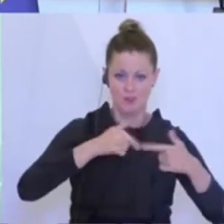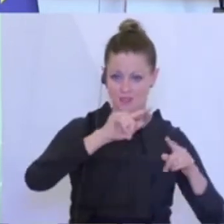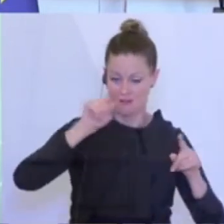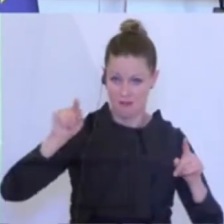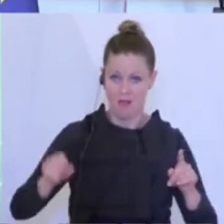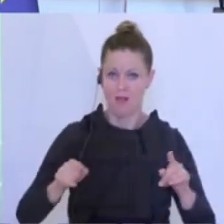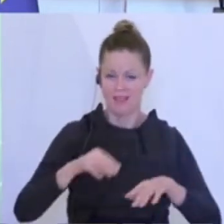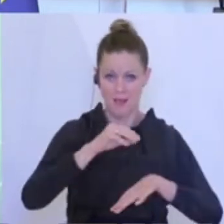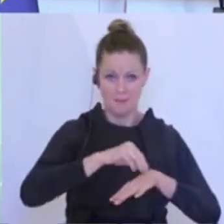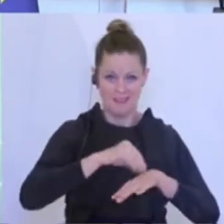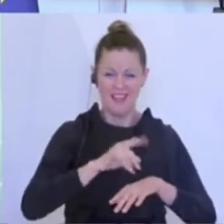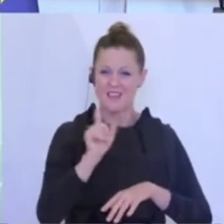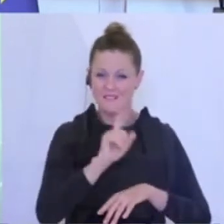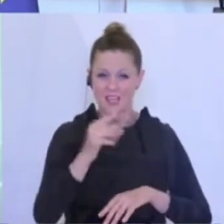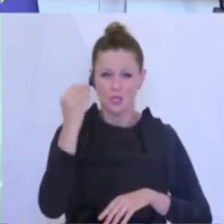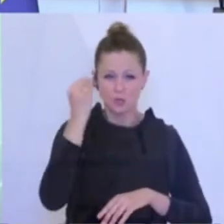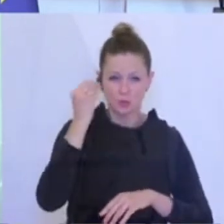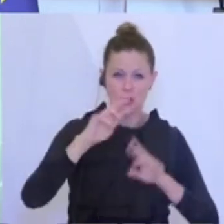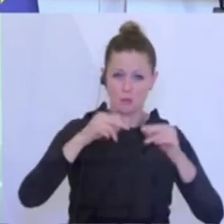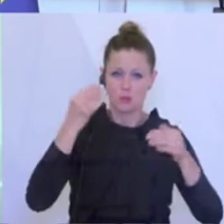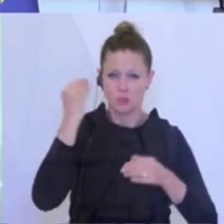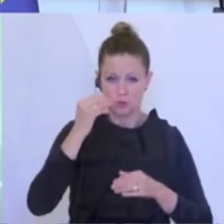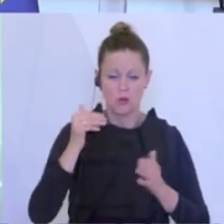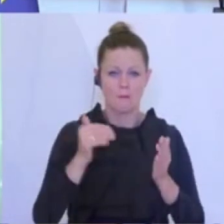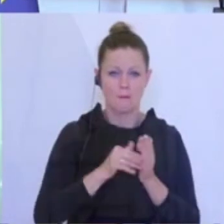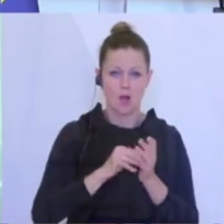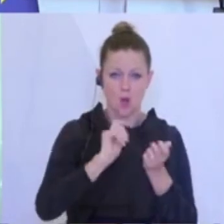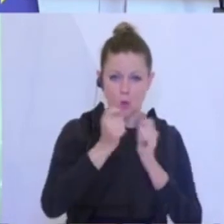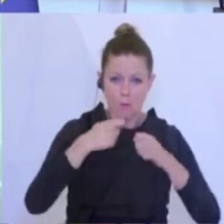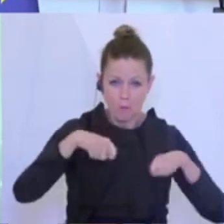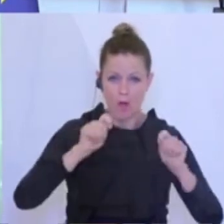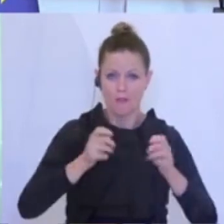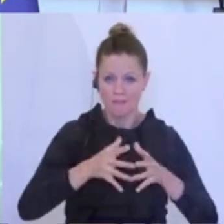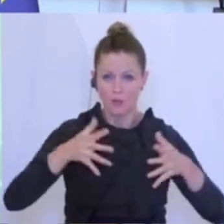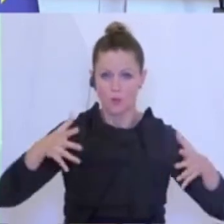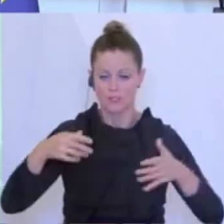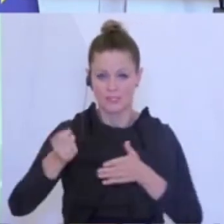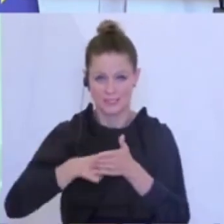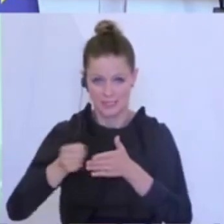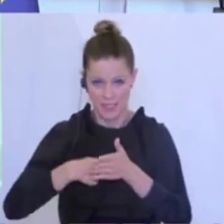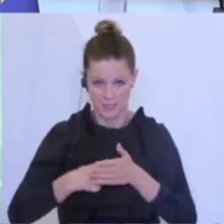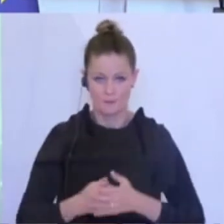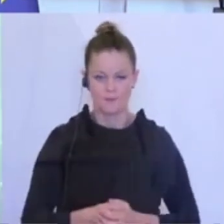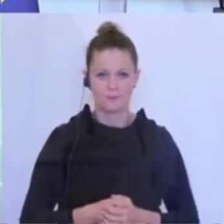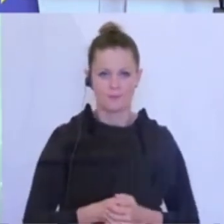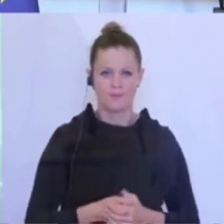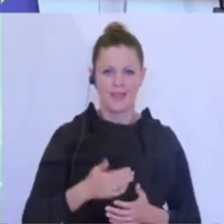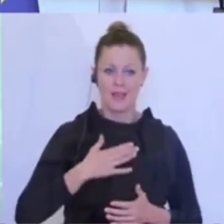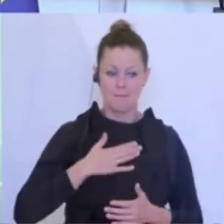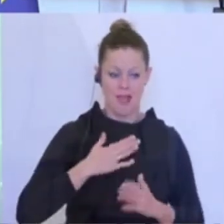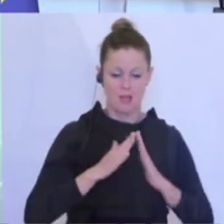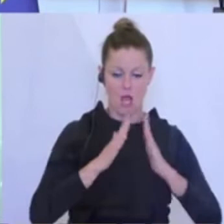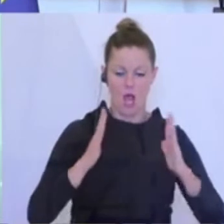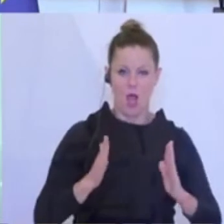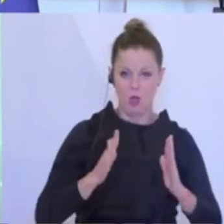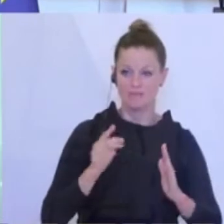Bundesschulen saniert, vergrößert oder neu gebaut werden sollten. Mein Haus hat dann diese Vorschläge gesammelt,